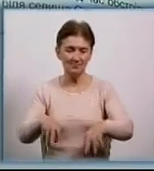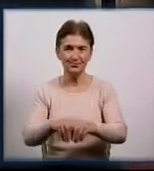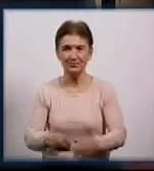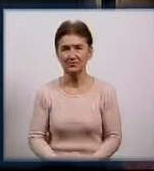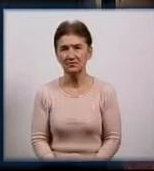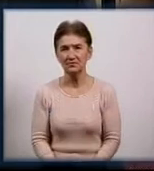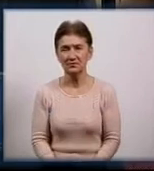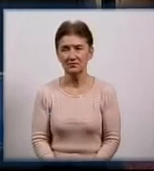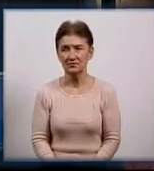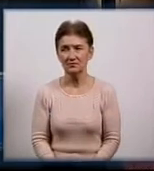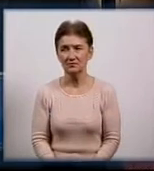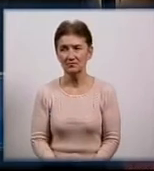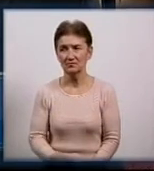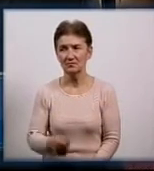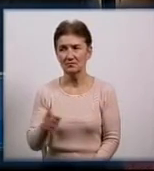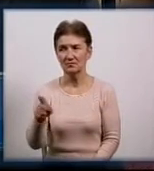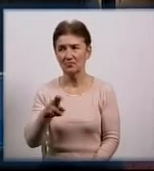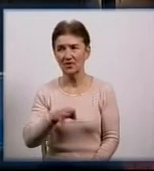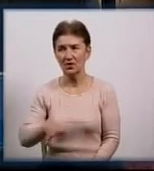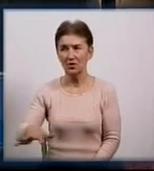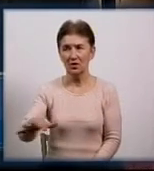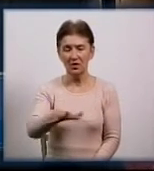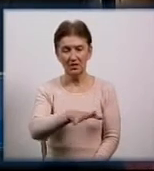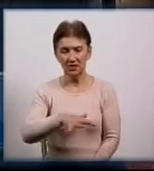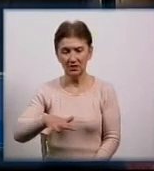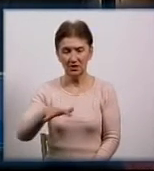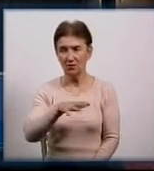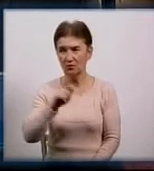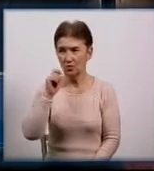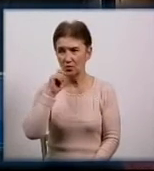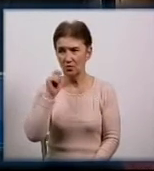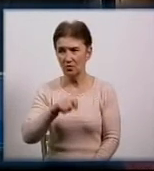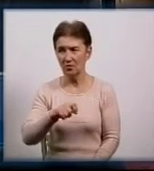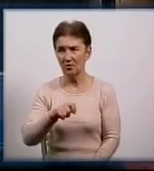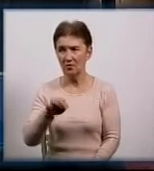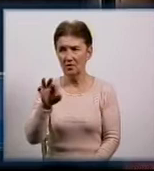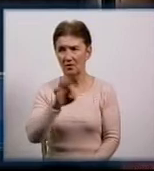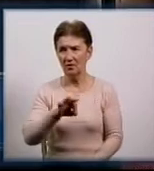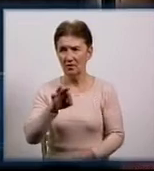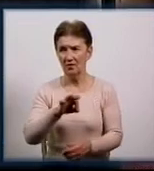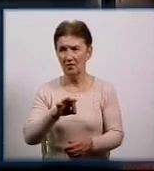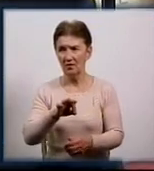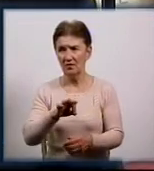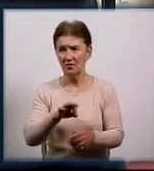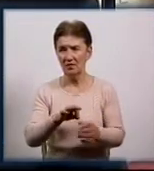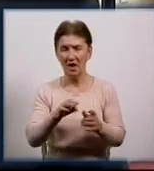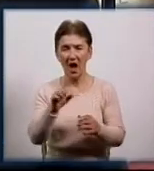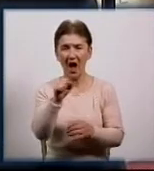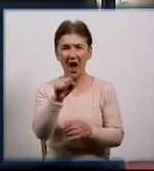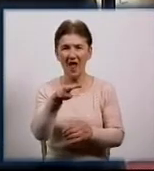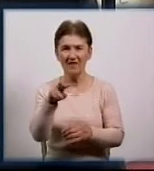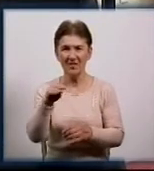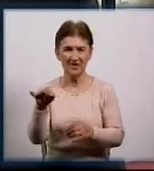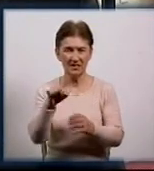Книга зроблена по територіальному устрою України і відповідно по в алфавітному порядку. Більшість